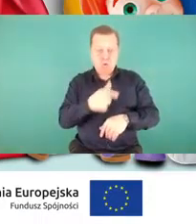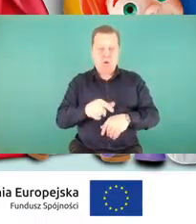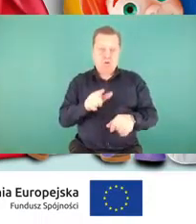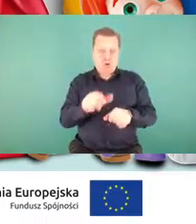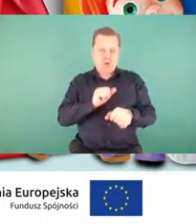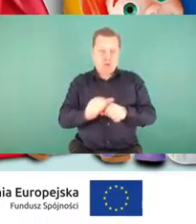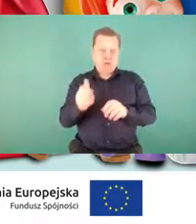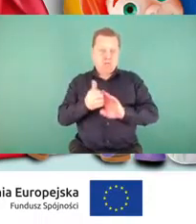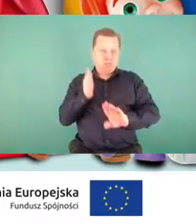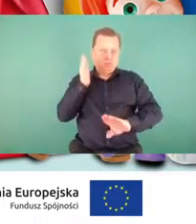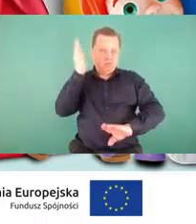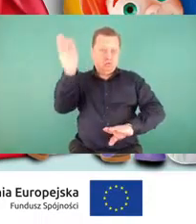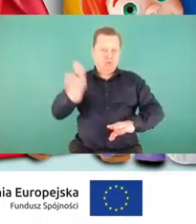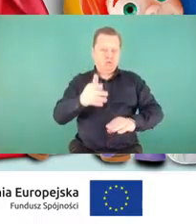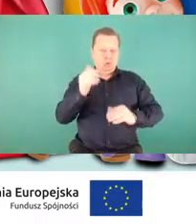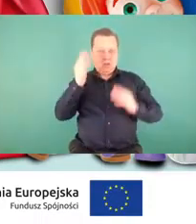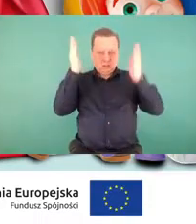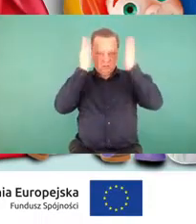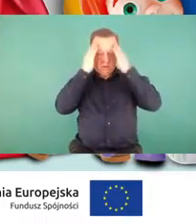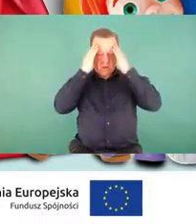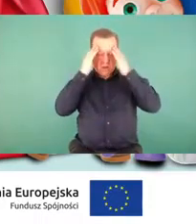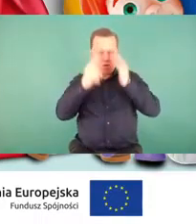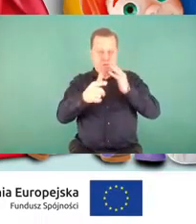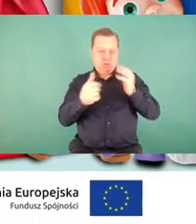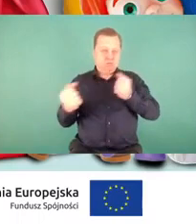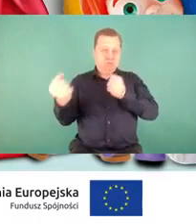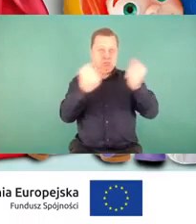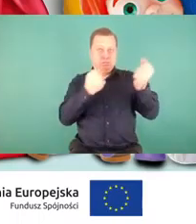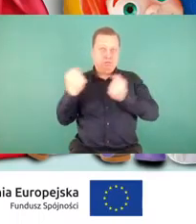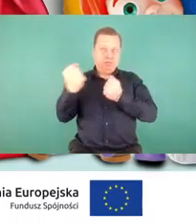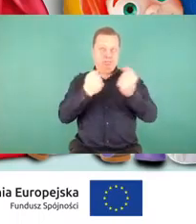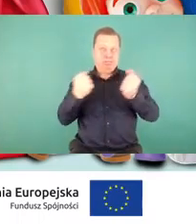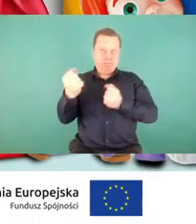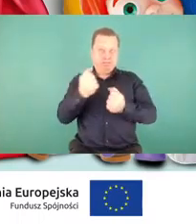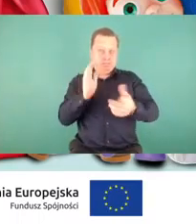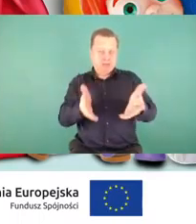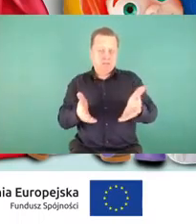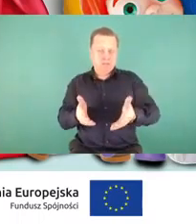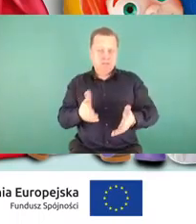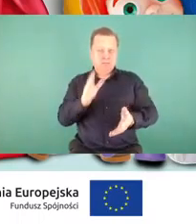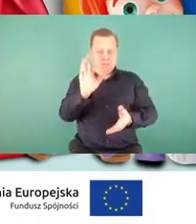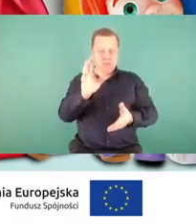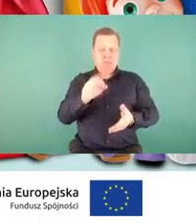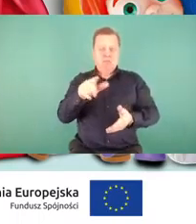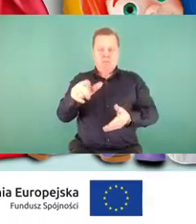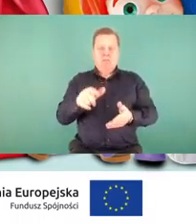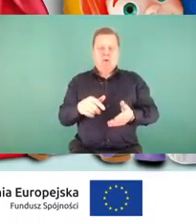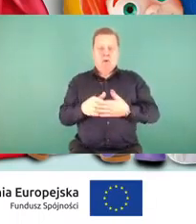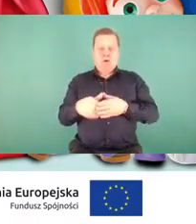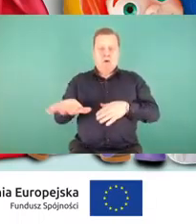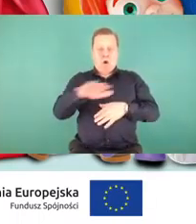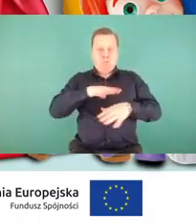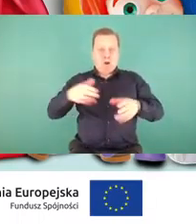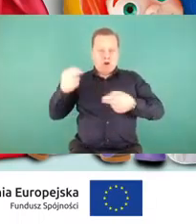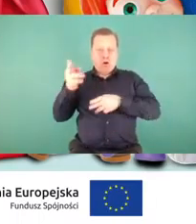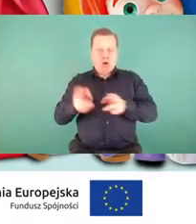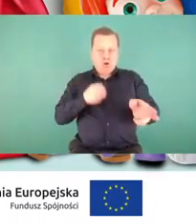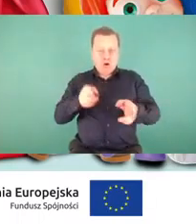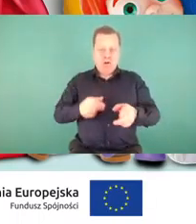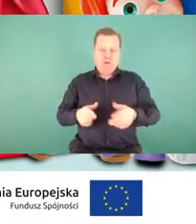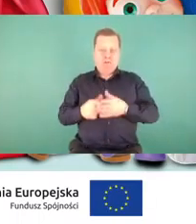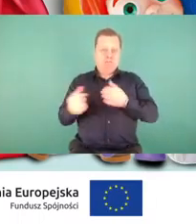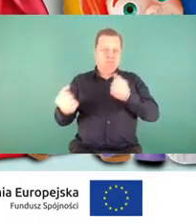świadomych, dorosłych uczestników ruchu drogowego, bo zagrożenie na drodze i jednocześnie w obszarze kolejowym i wykształcenie